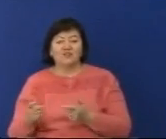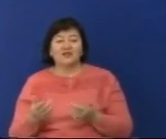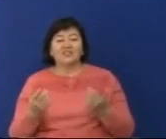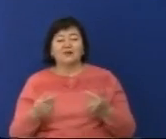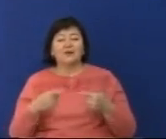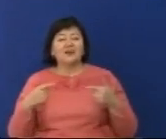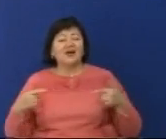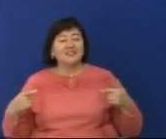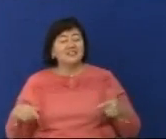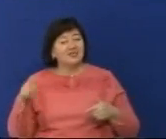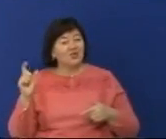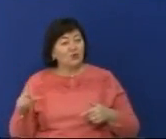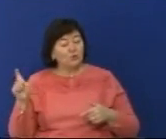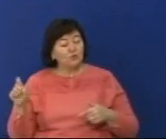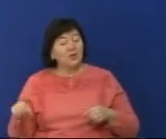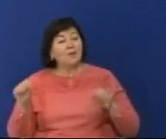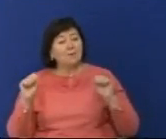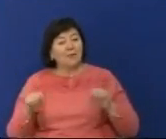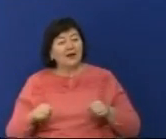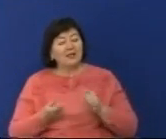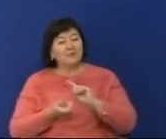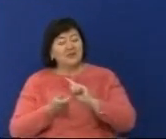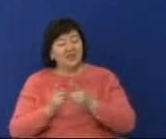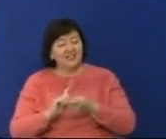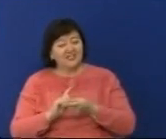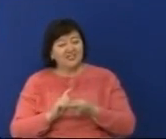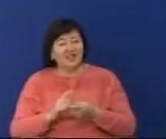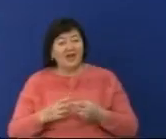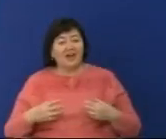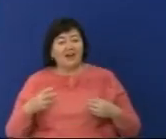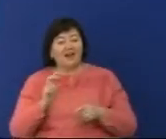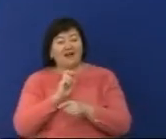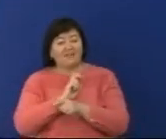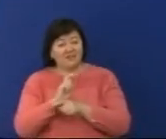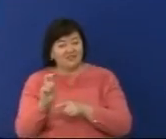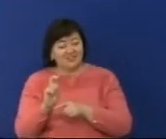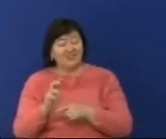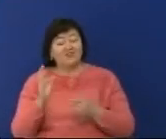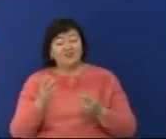Мұнда әр адам кейіпкердің костюмін кейіп, естелікке, сүретке түсуге мүмкінді қалды.